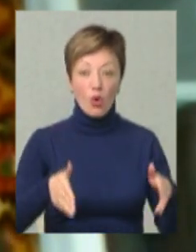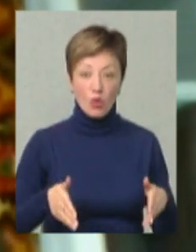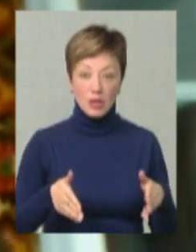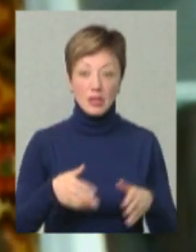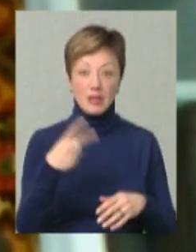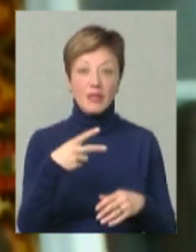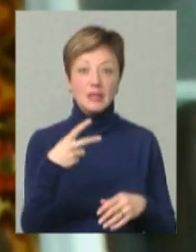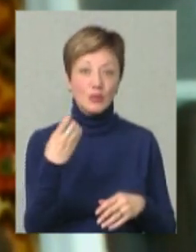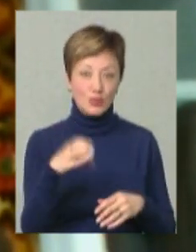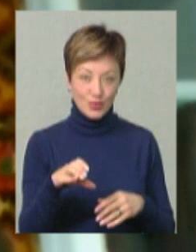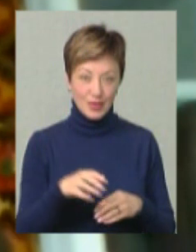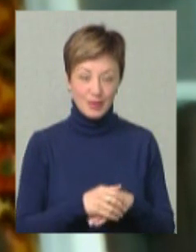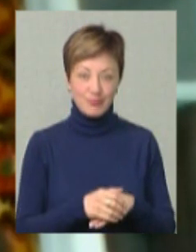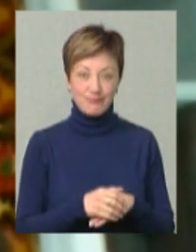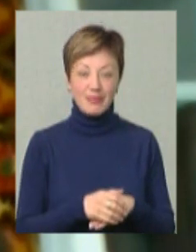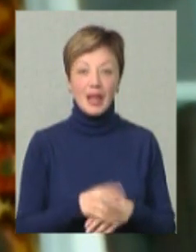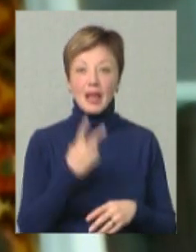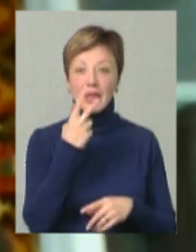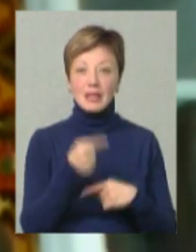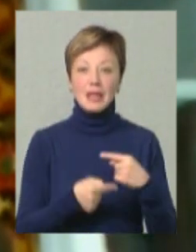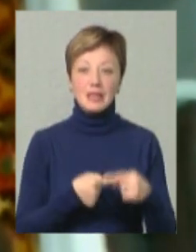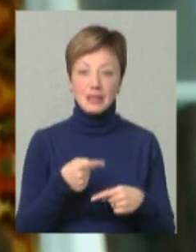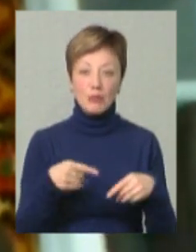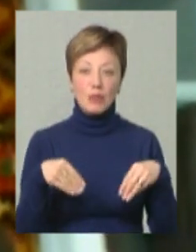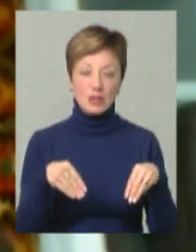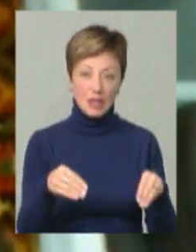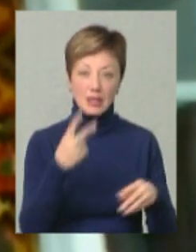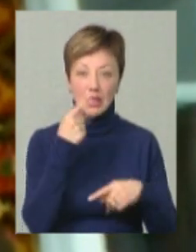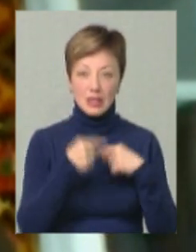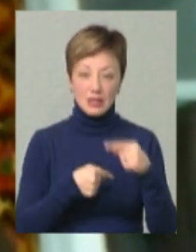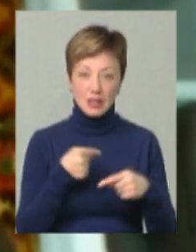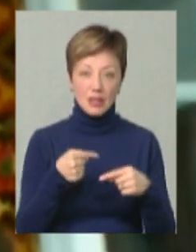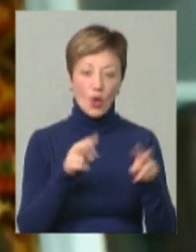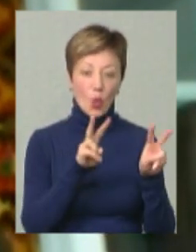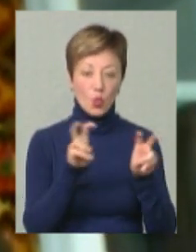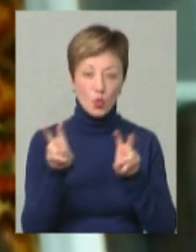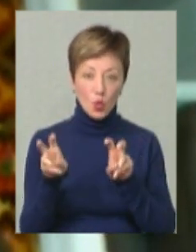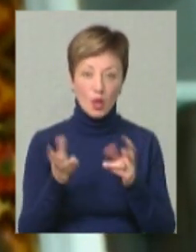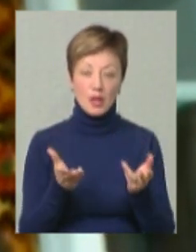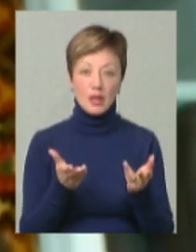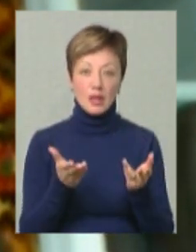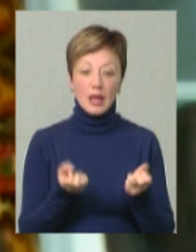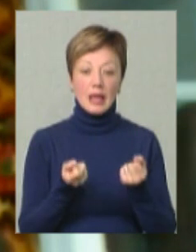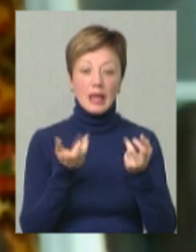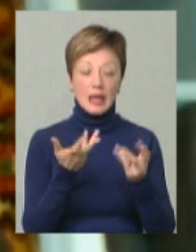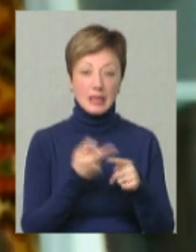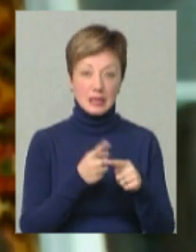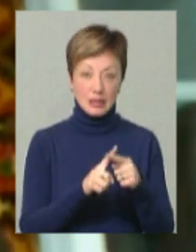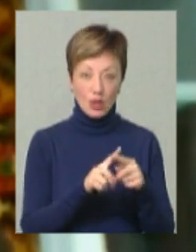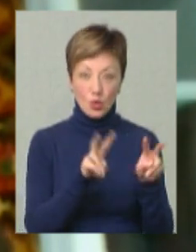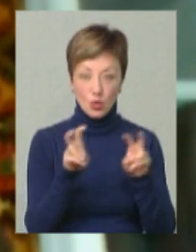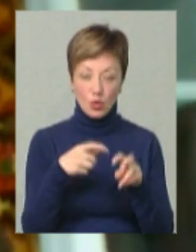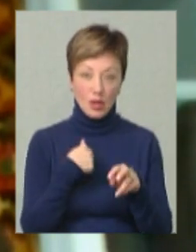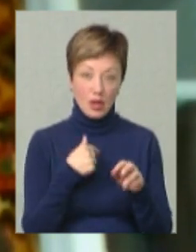20-го століття. Тобто традиційна посадка традиційних культур, кількість цих культур є